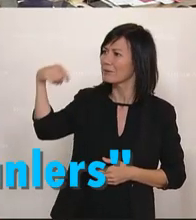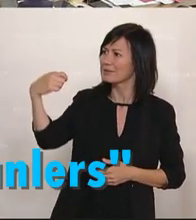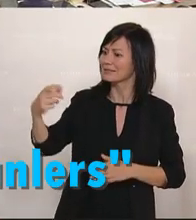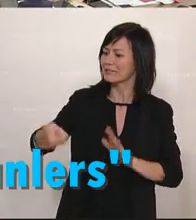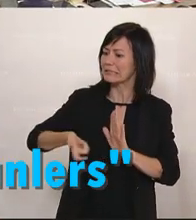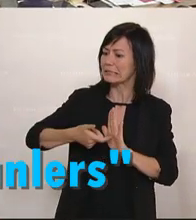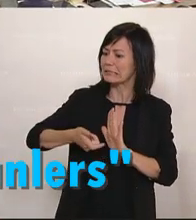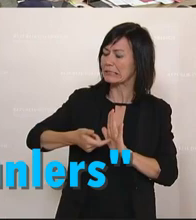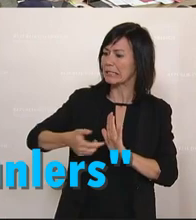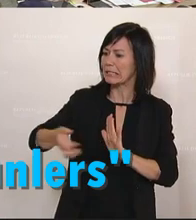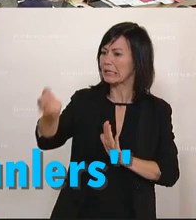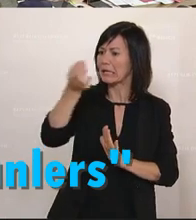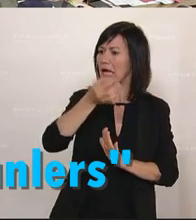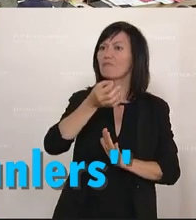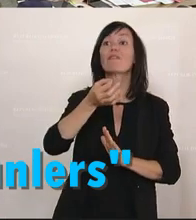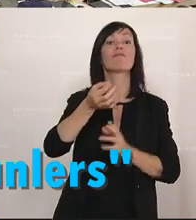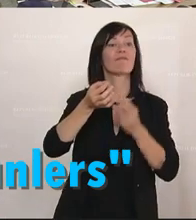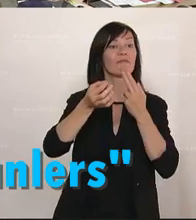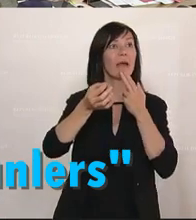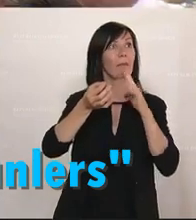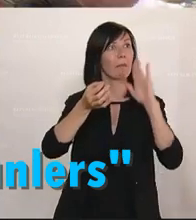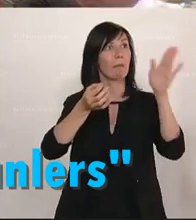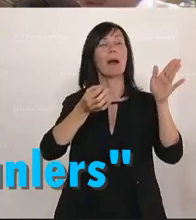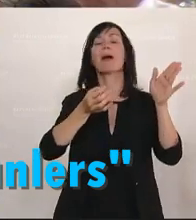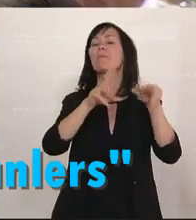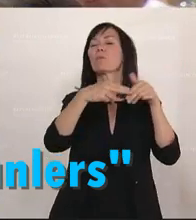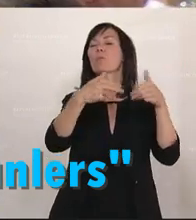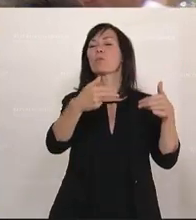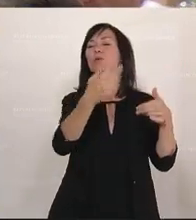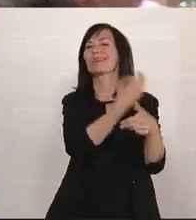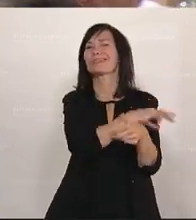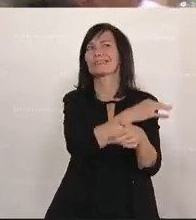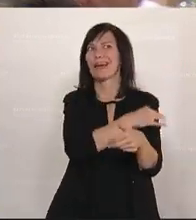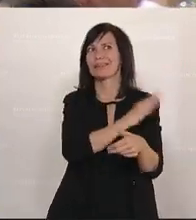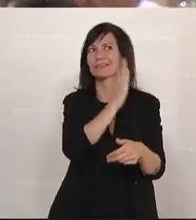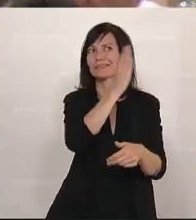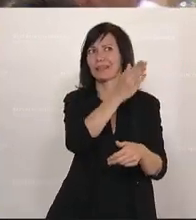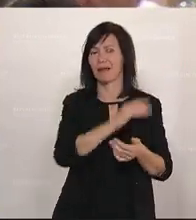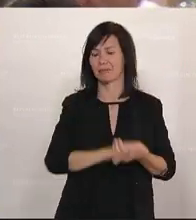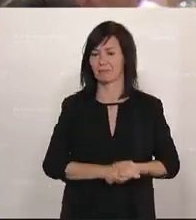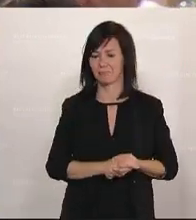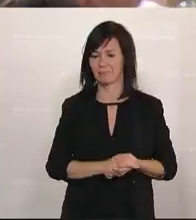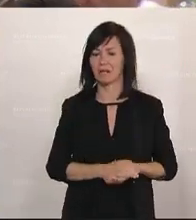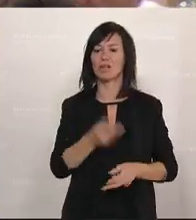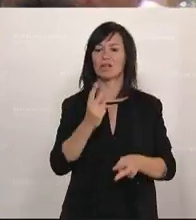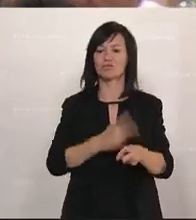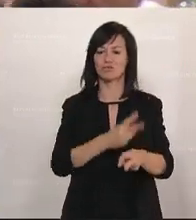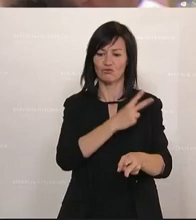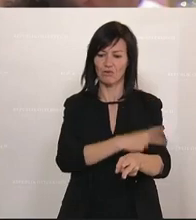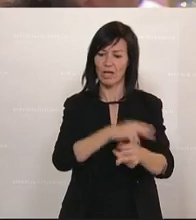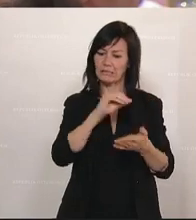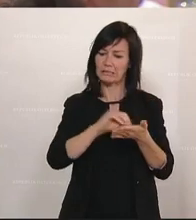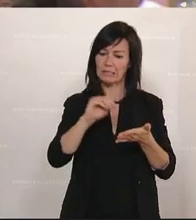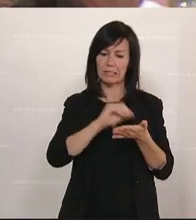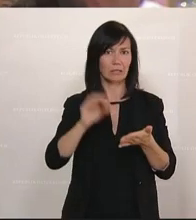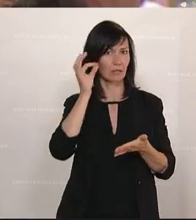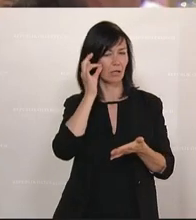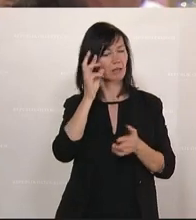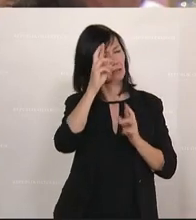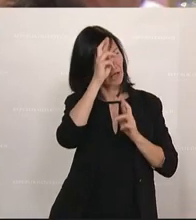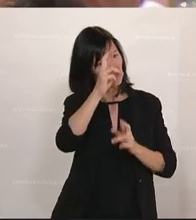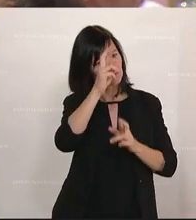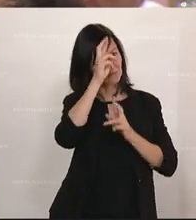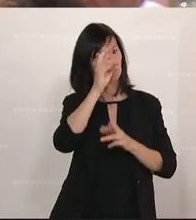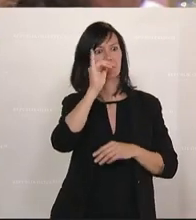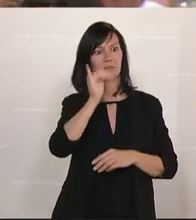gilt dem Bundeskanzler. Und selbstverständlich gilt der Staatssekretärin mein vollster Respekt. Und ich weiß auch,